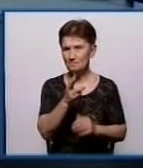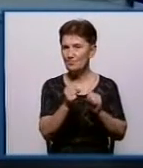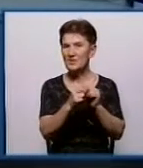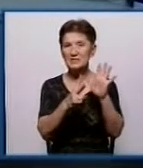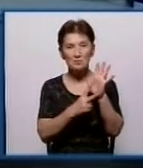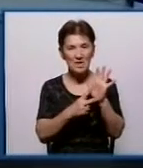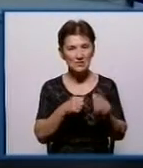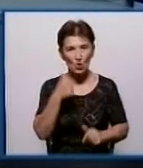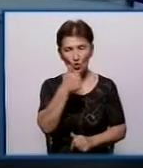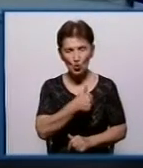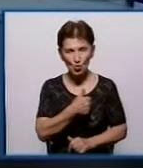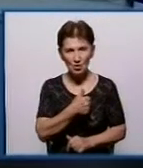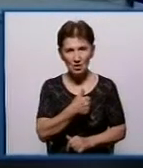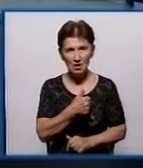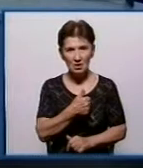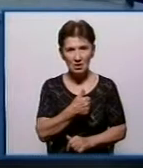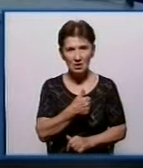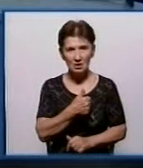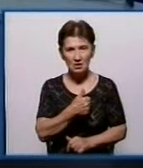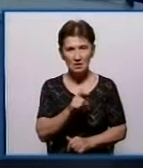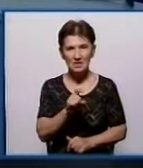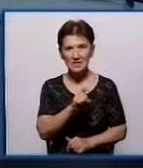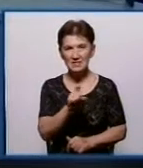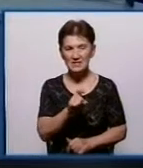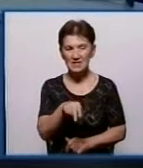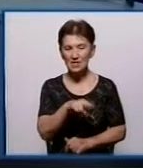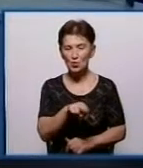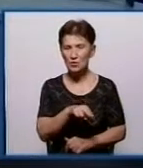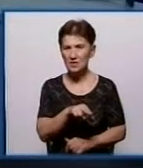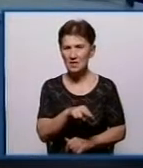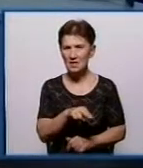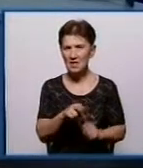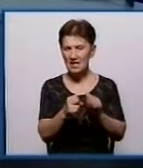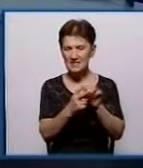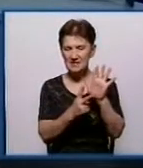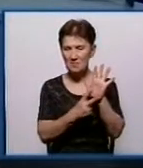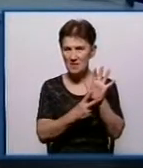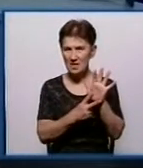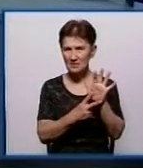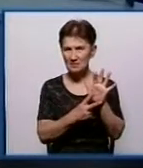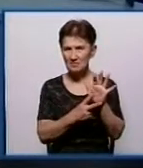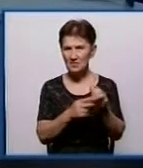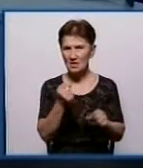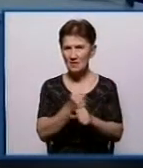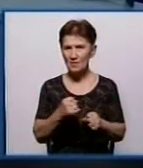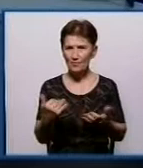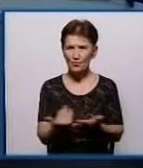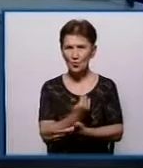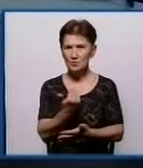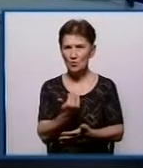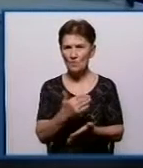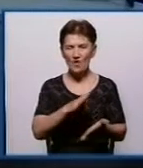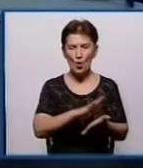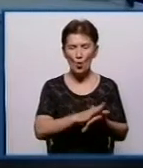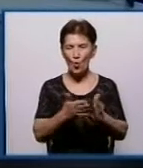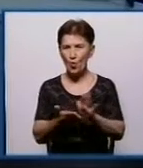року. З грудня 2017 року запрацювали нові галузеві угоди про